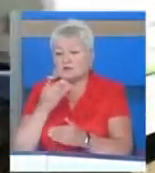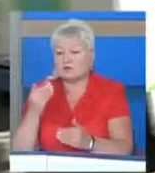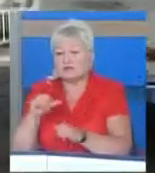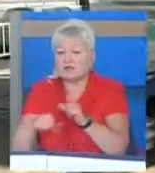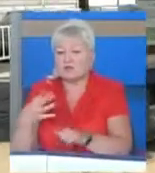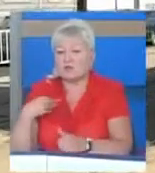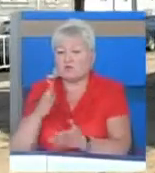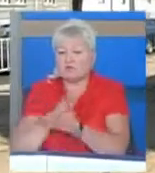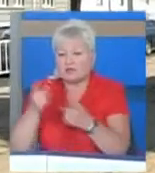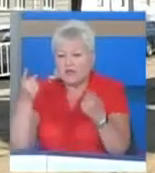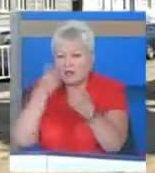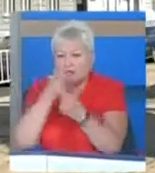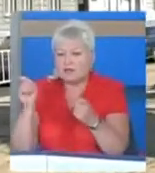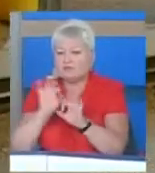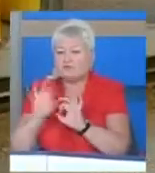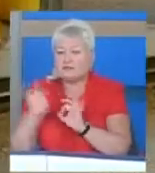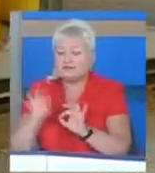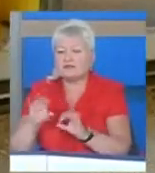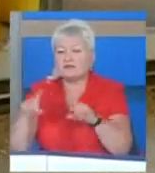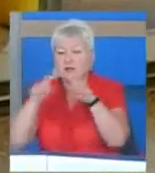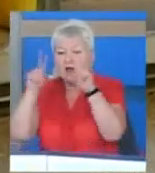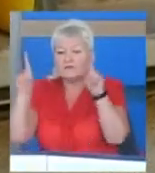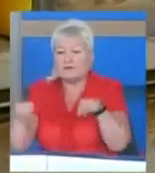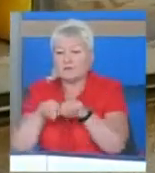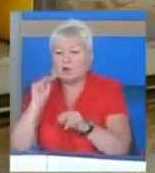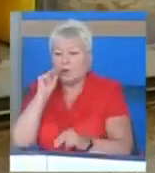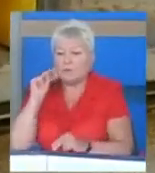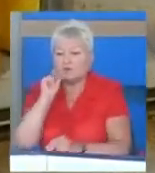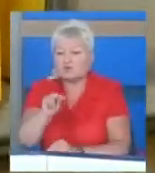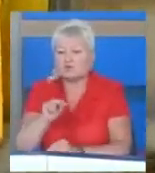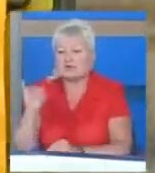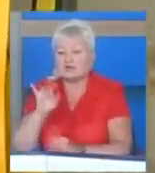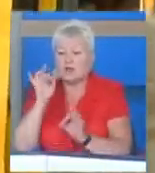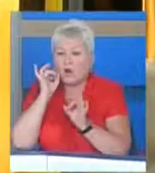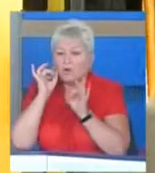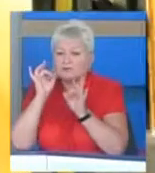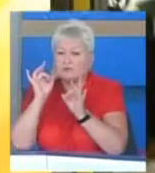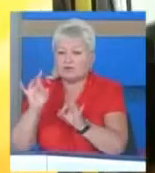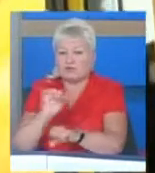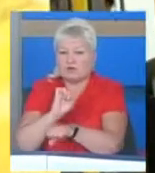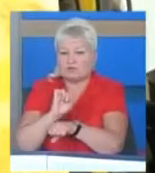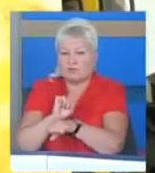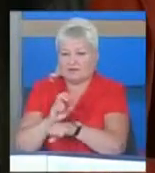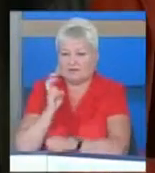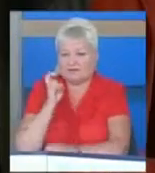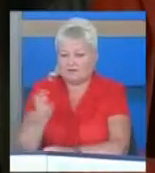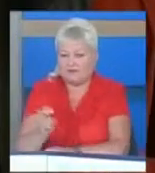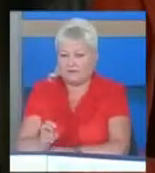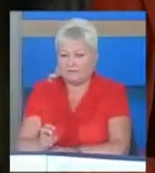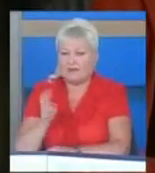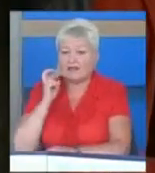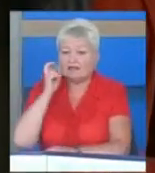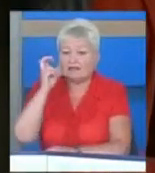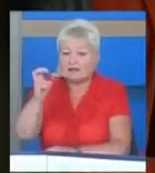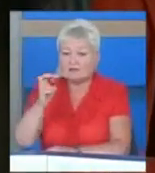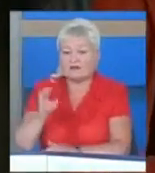інформаційні табло в маршрутках та озвучені зупинки в електротранспорті. На трамвайних маршрутах номер